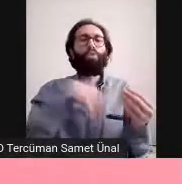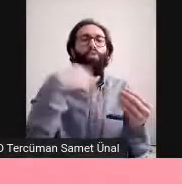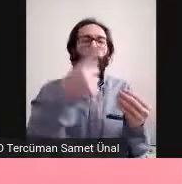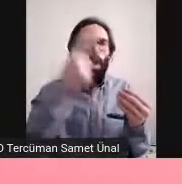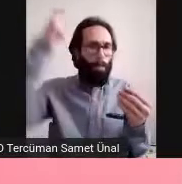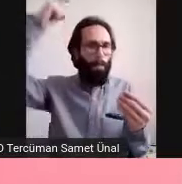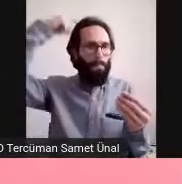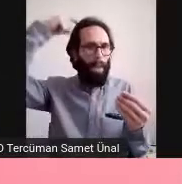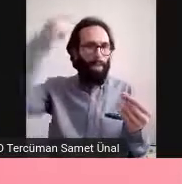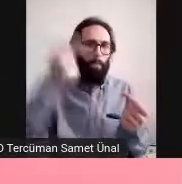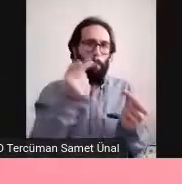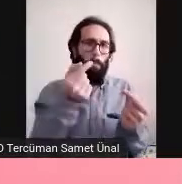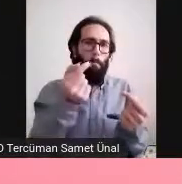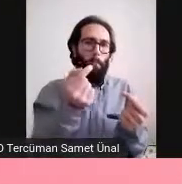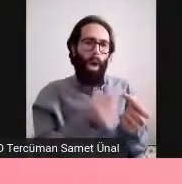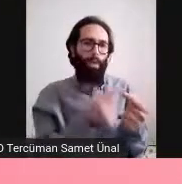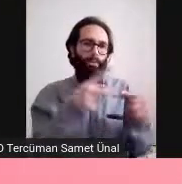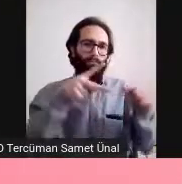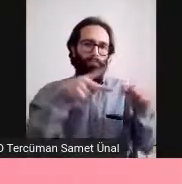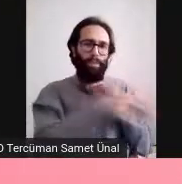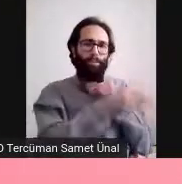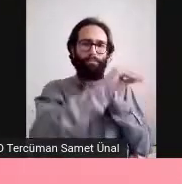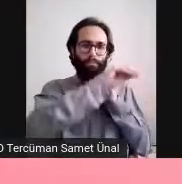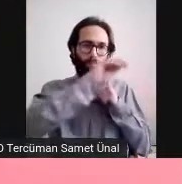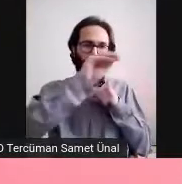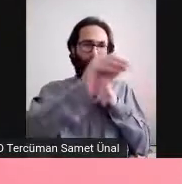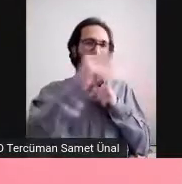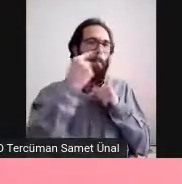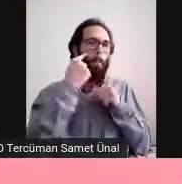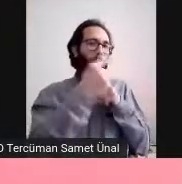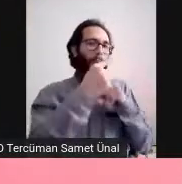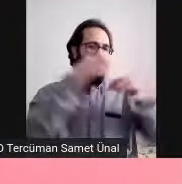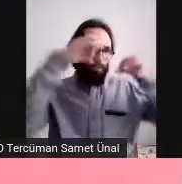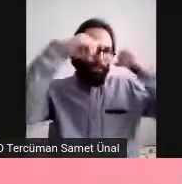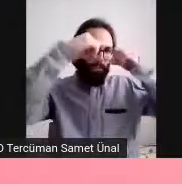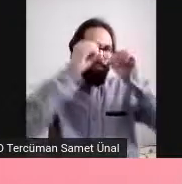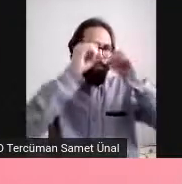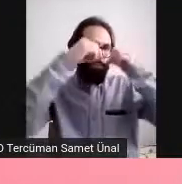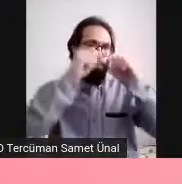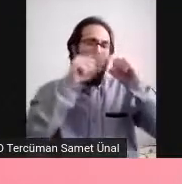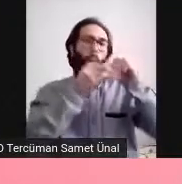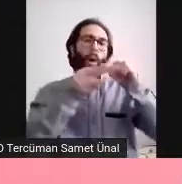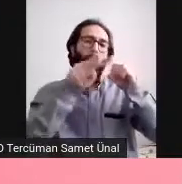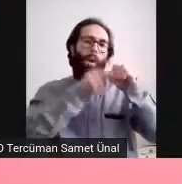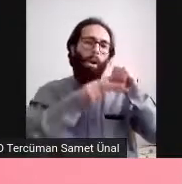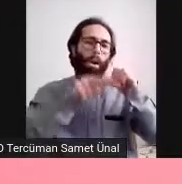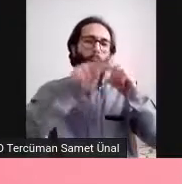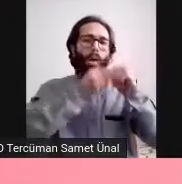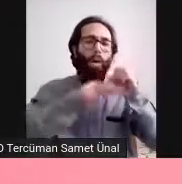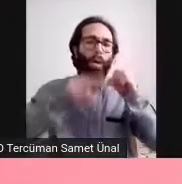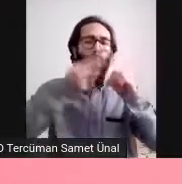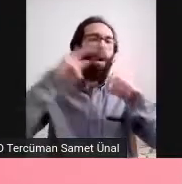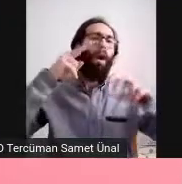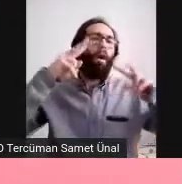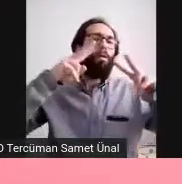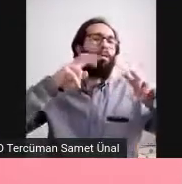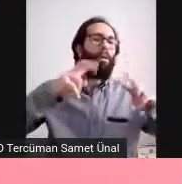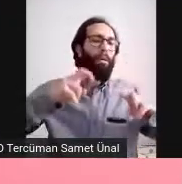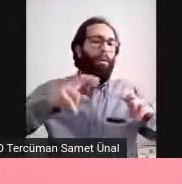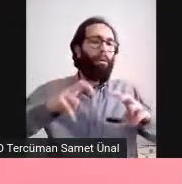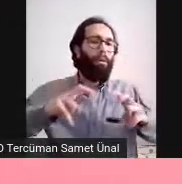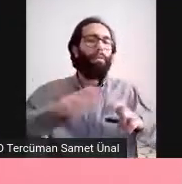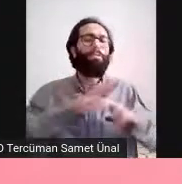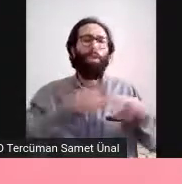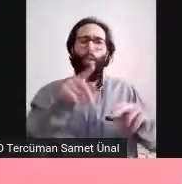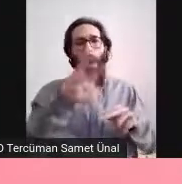Sonra magnetic rezonans mikroskopi bu sefer deniyor taranmış. Şimdi bu kişiler yaşamıyor olduğu için